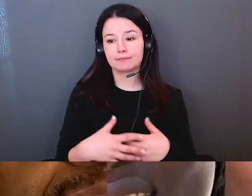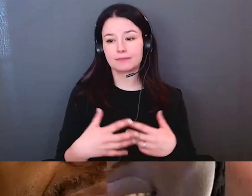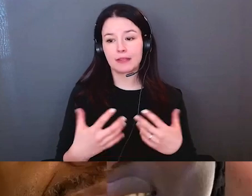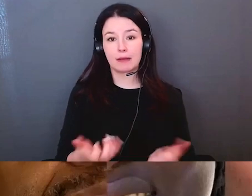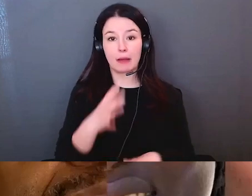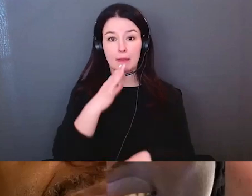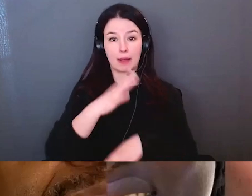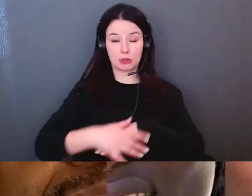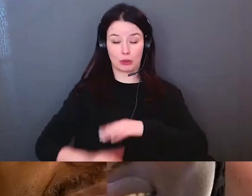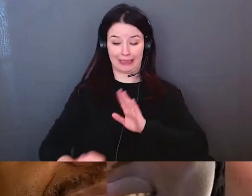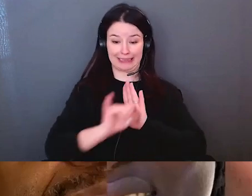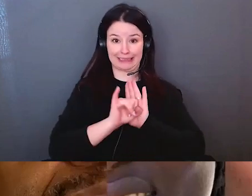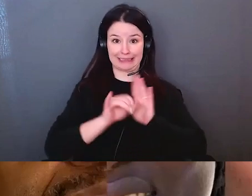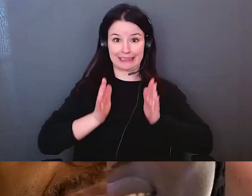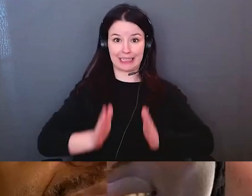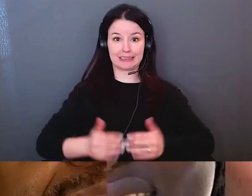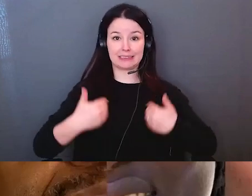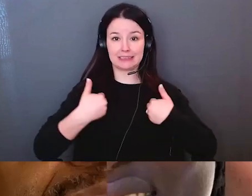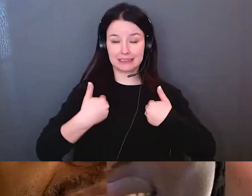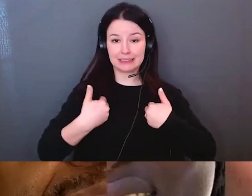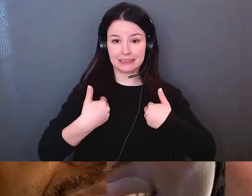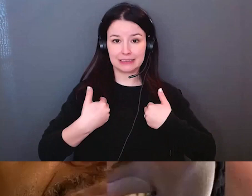sommes sur les deux côtés